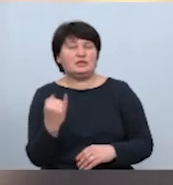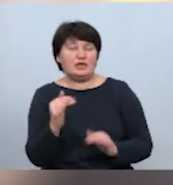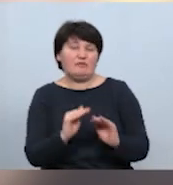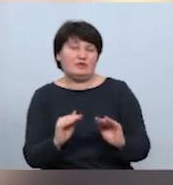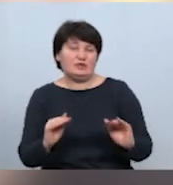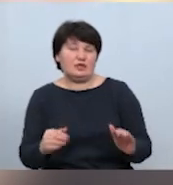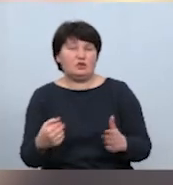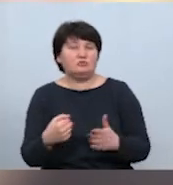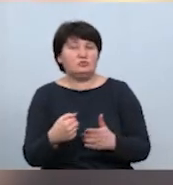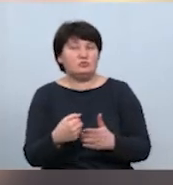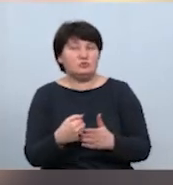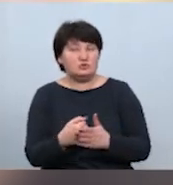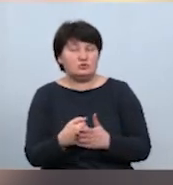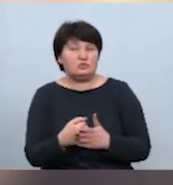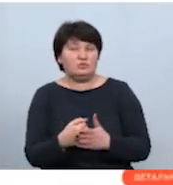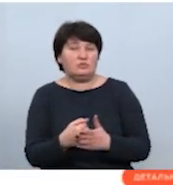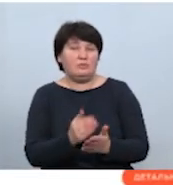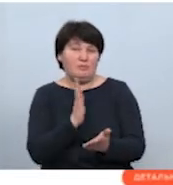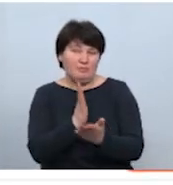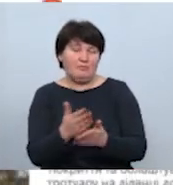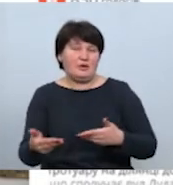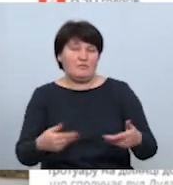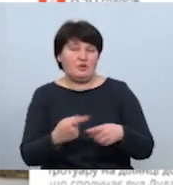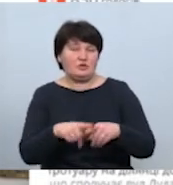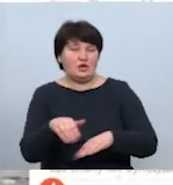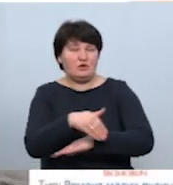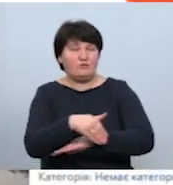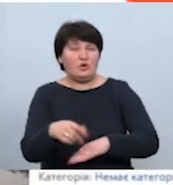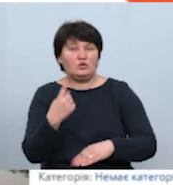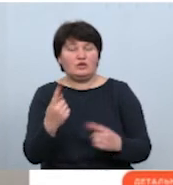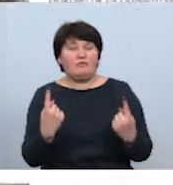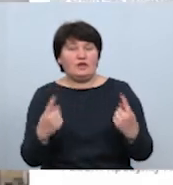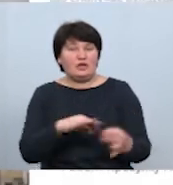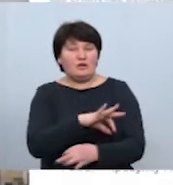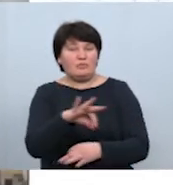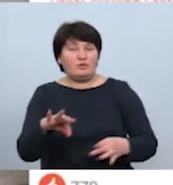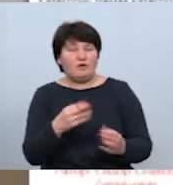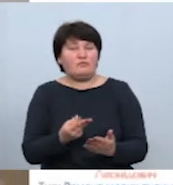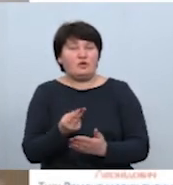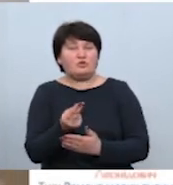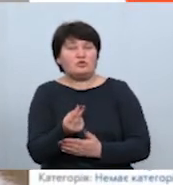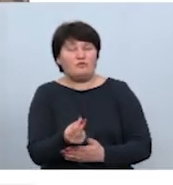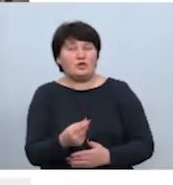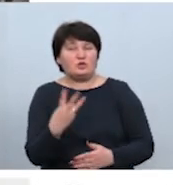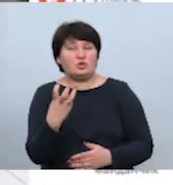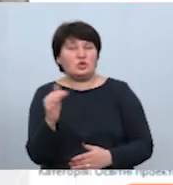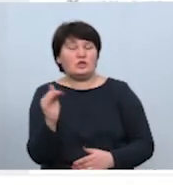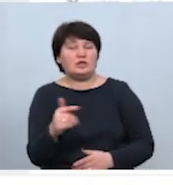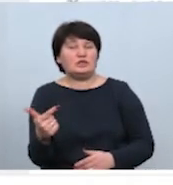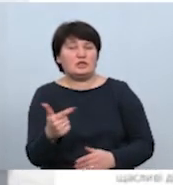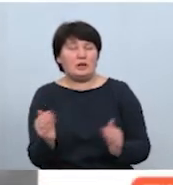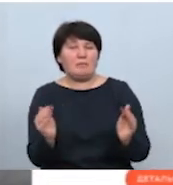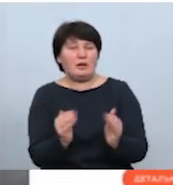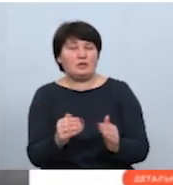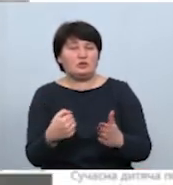до приймування цієї вулиці. Один великий проєкт передбачає фінансування до 300 тисяч гривень, малий –